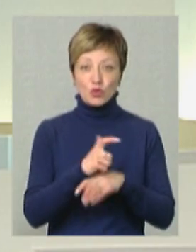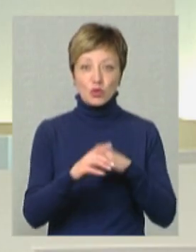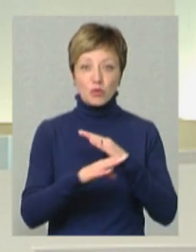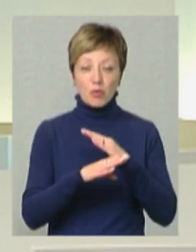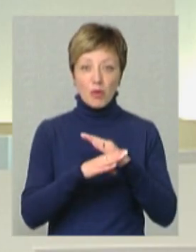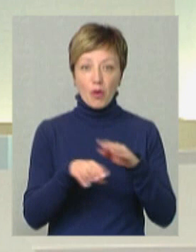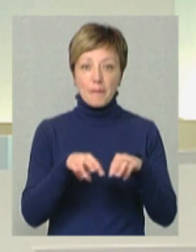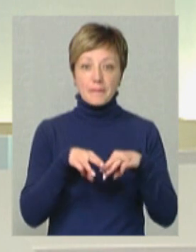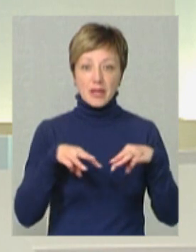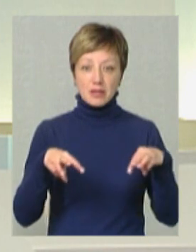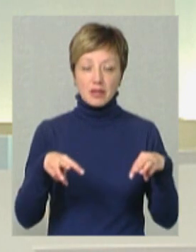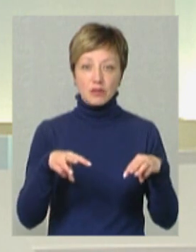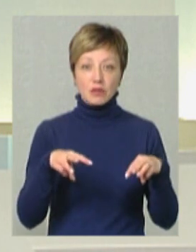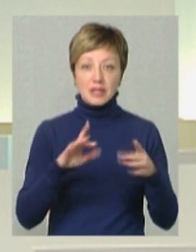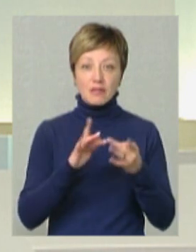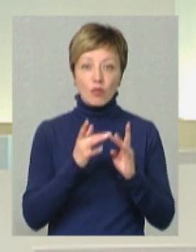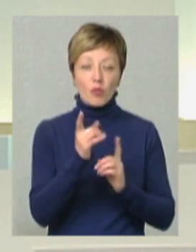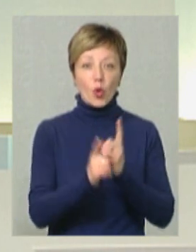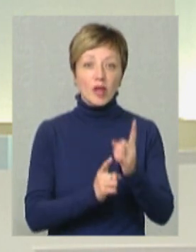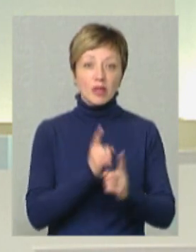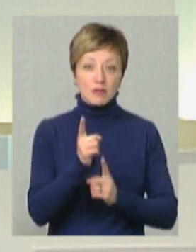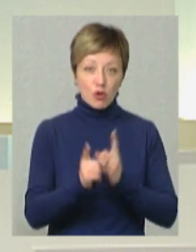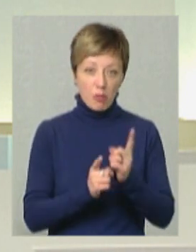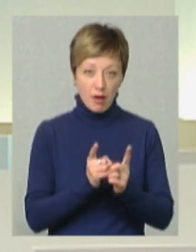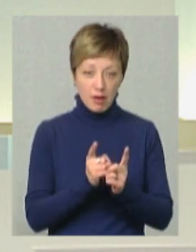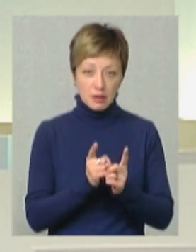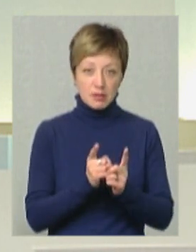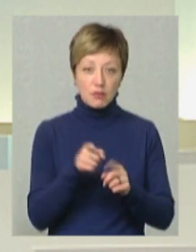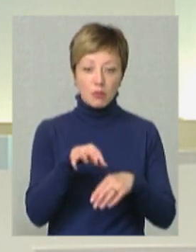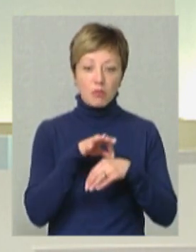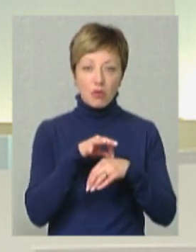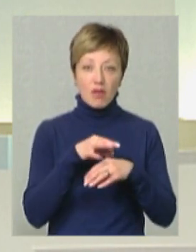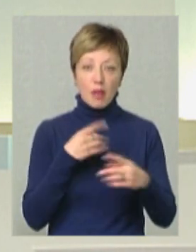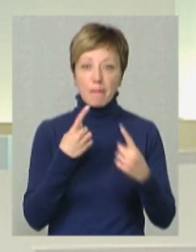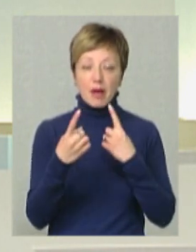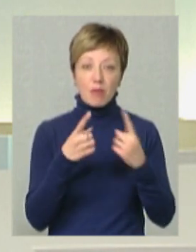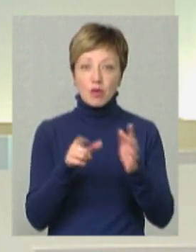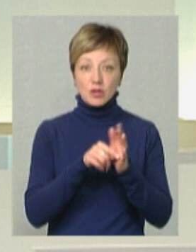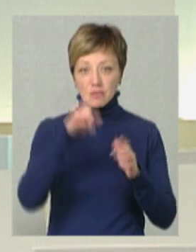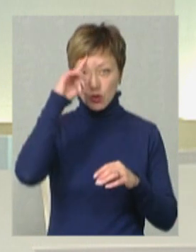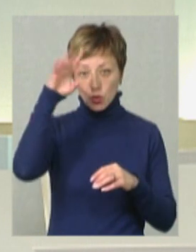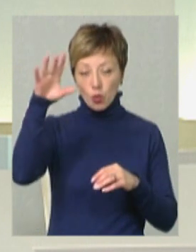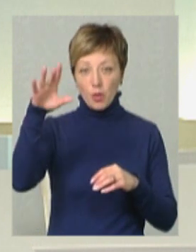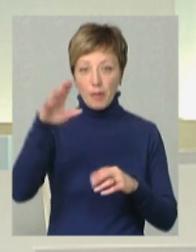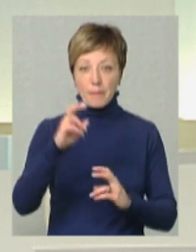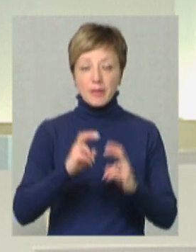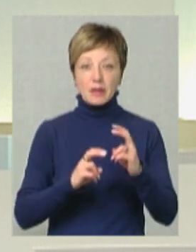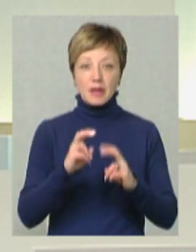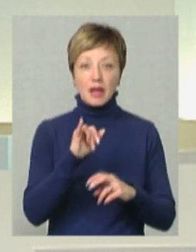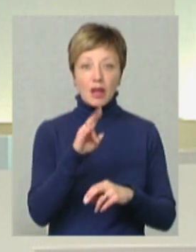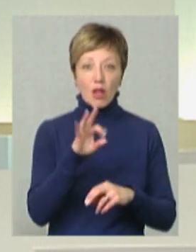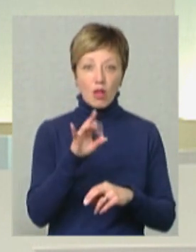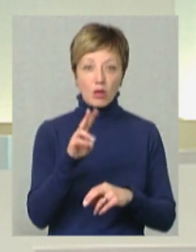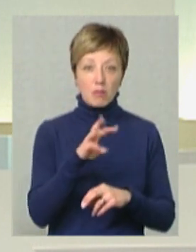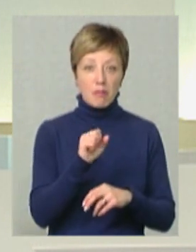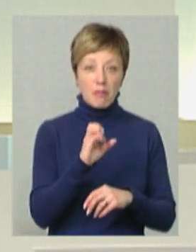Міністерство цифрової трансформації. Вони провели перемовини з відомим підприємцем Іваном